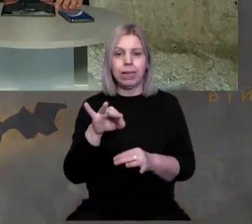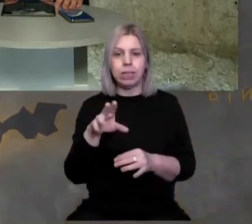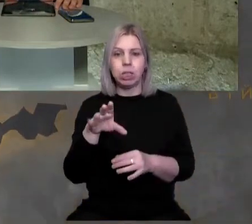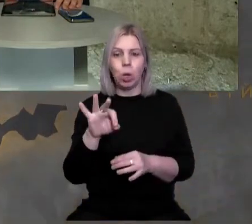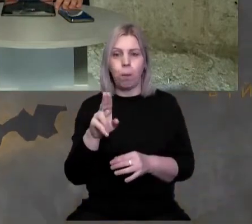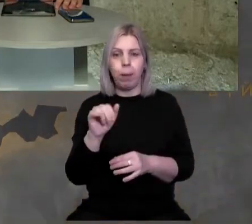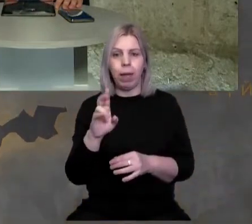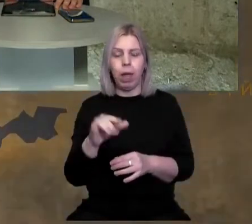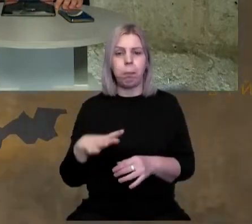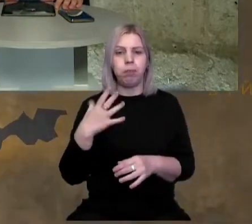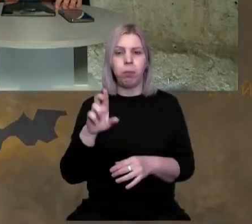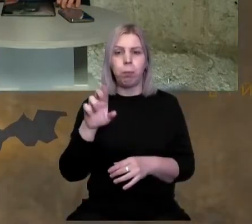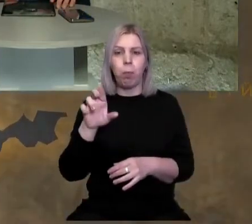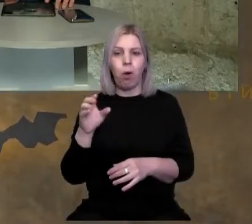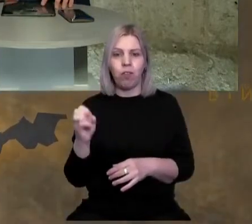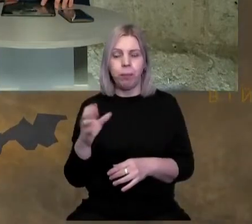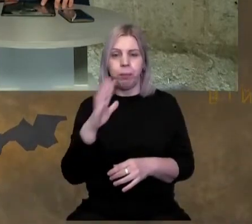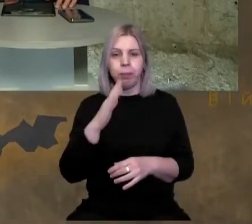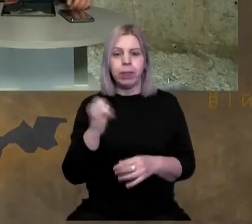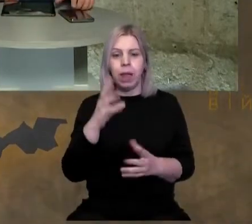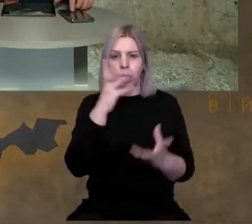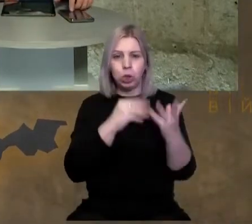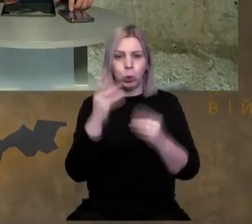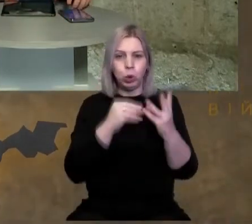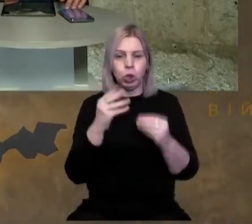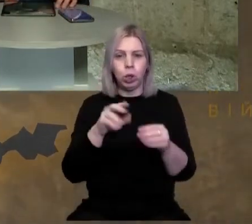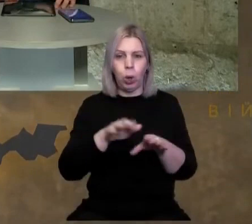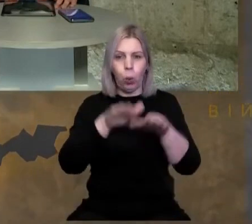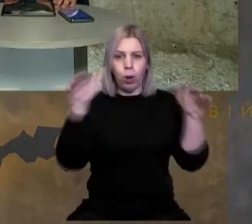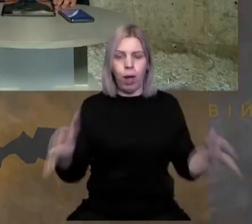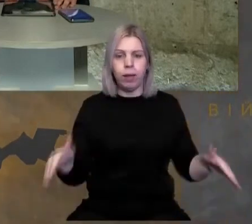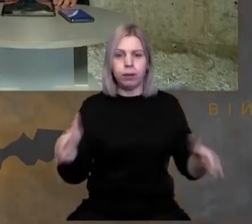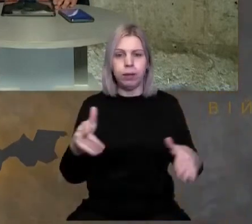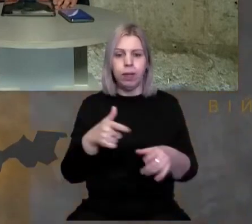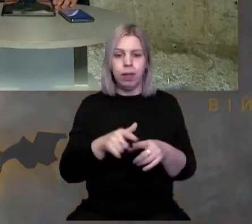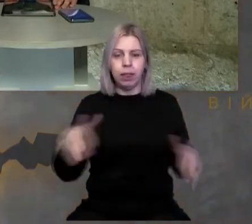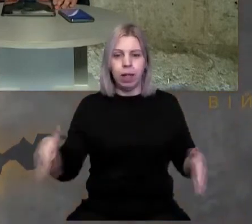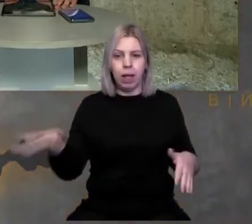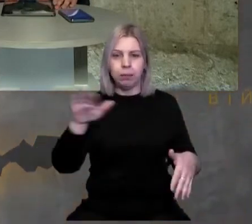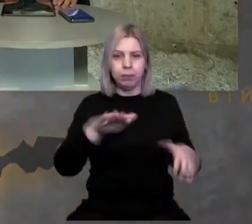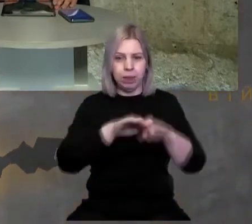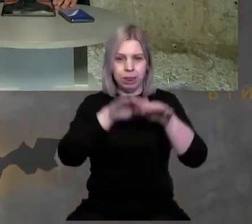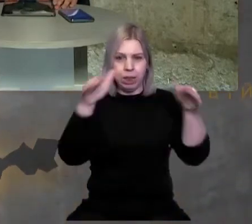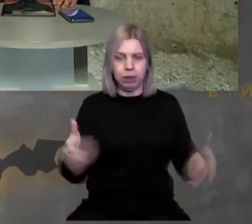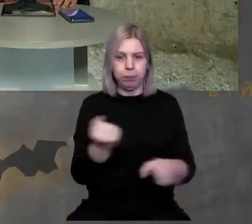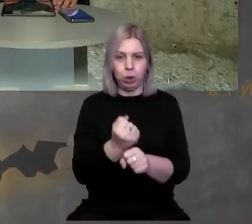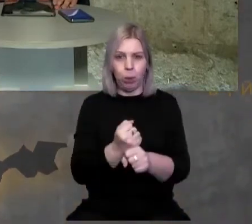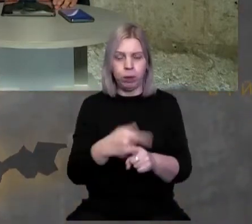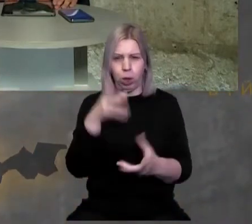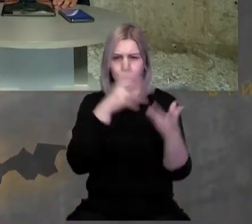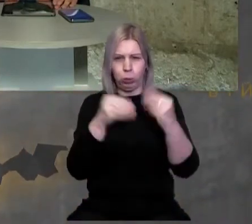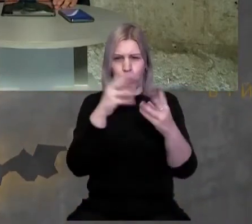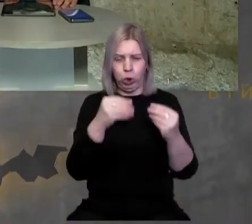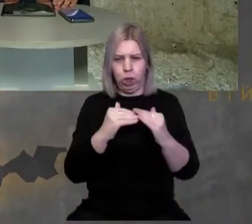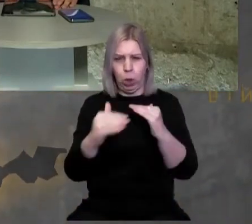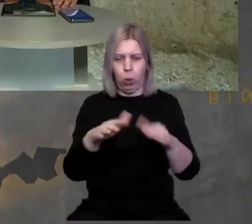-Бекінь, колишнє бобове. На штучному кургані був насипаний, насип такий зроблений, штучний